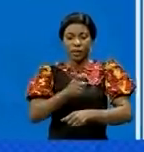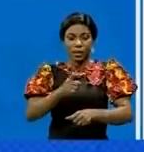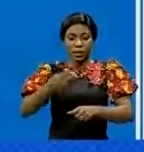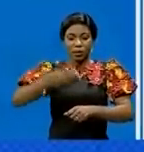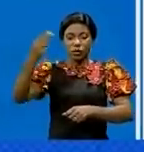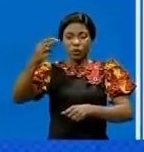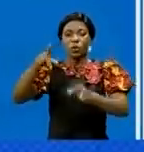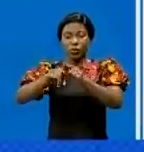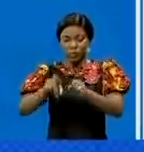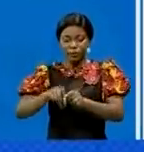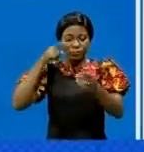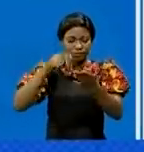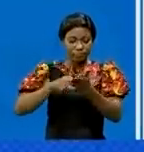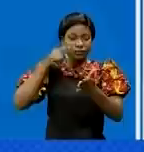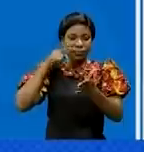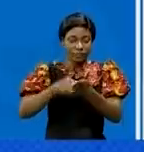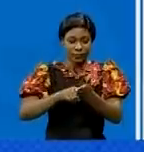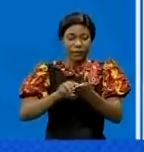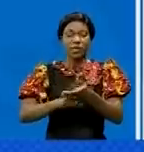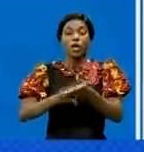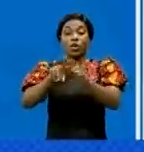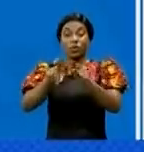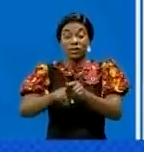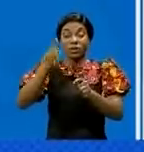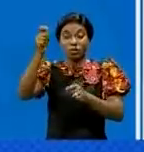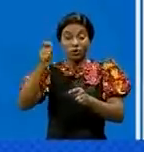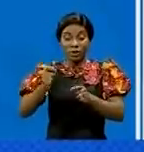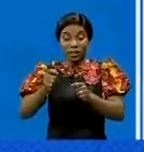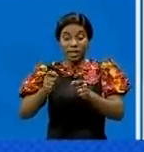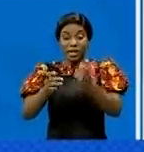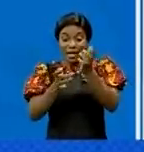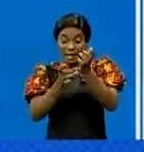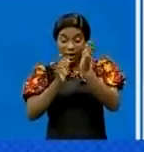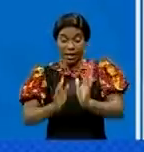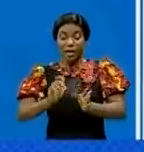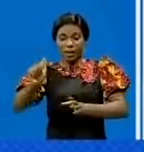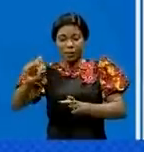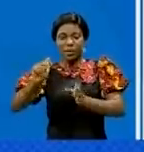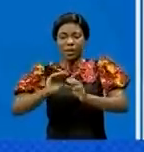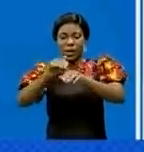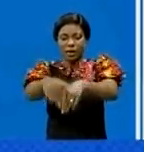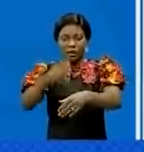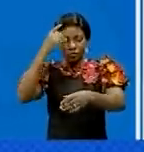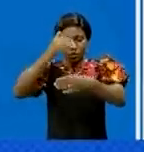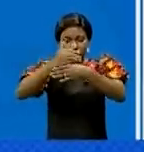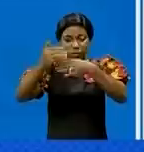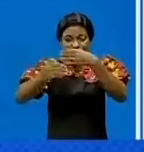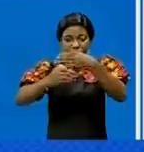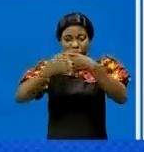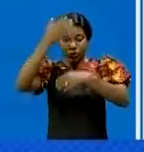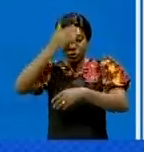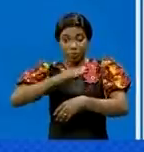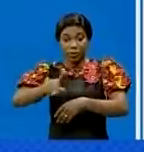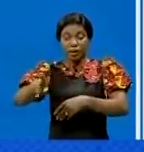a été constaté. Le génie militaire a aussi été engagé dans la construction des abris en